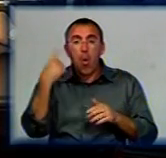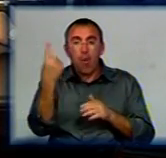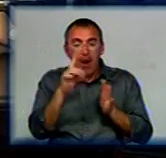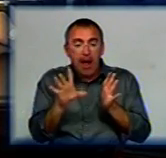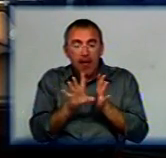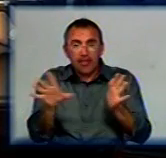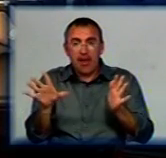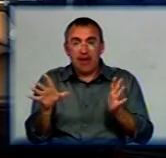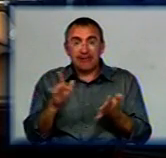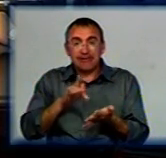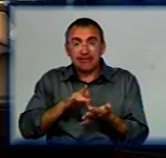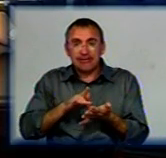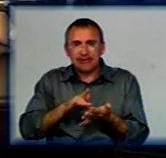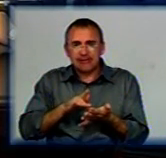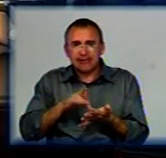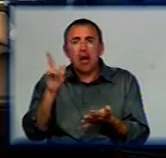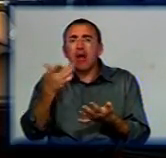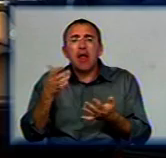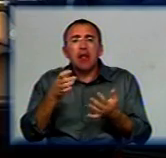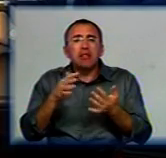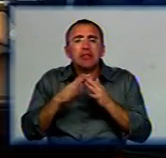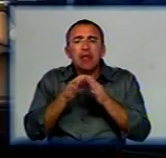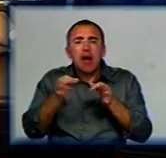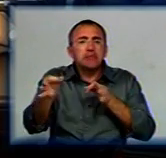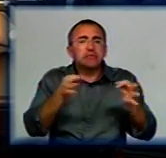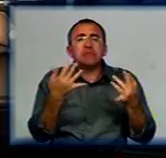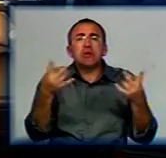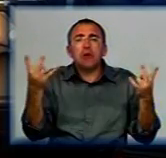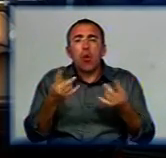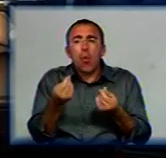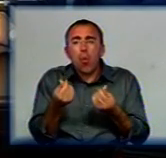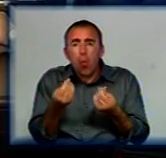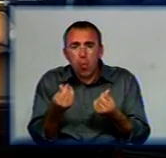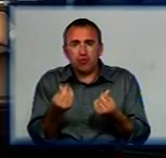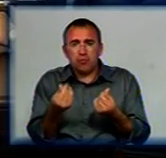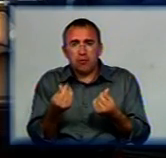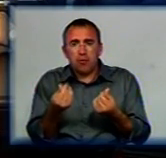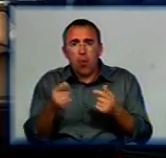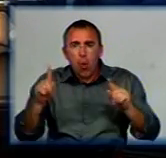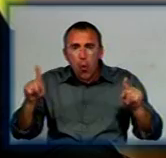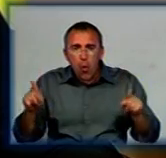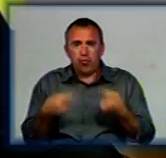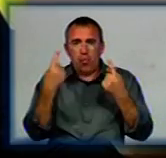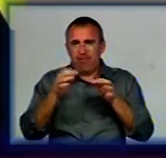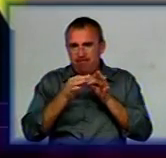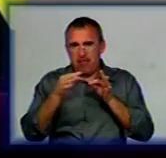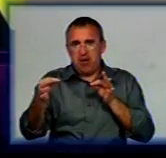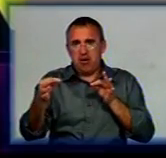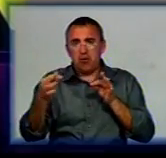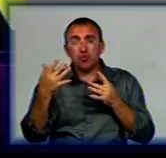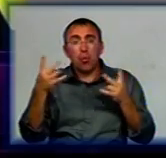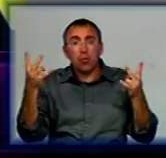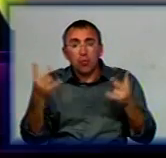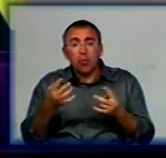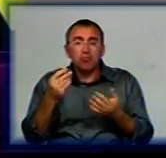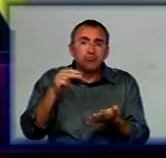це населені пункти, скільки треба коштів для того, щоб обновити цю мережу. Коли ми будемо розуміти, скільки